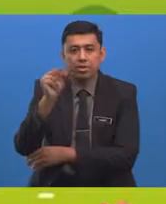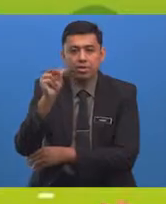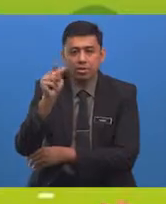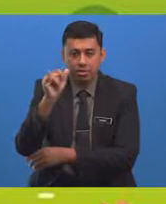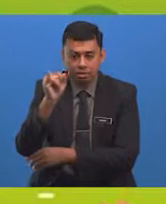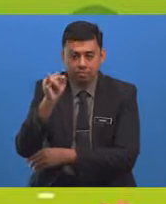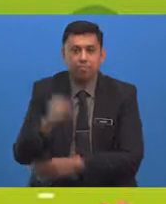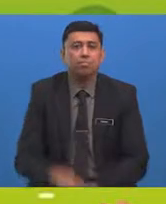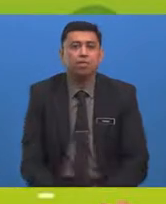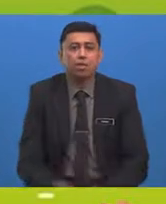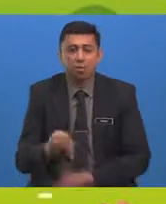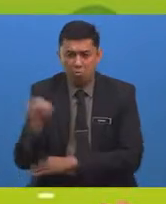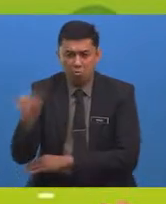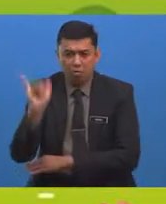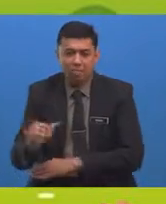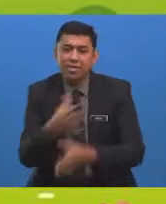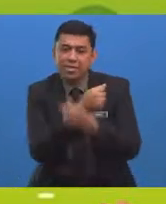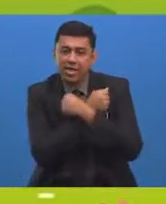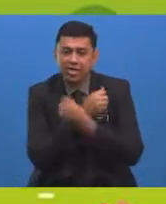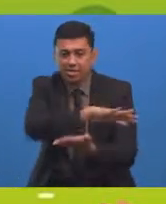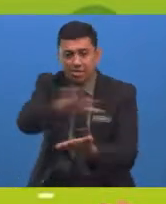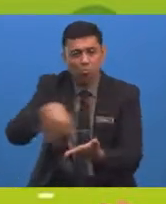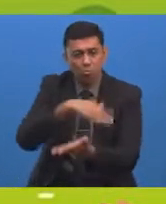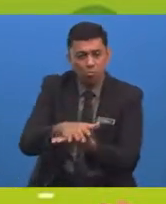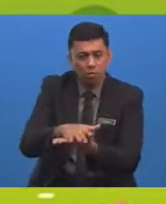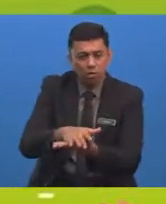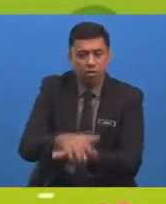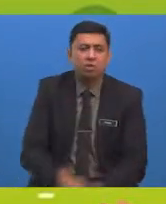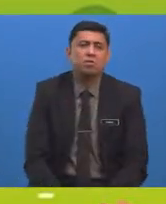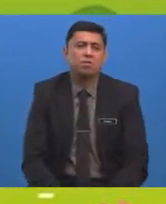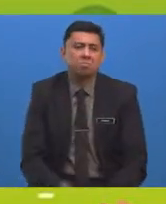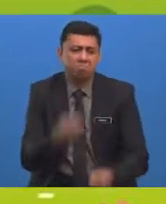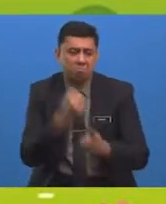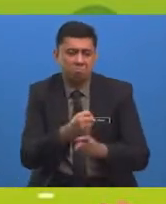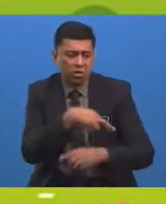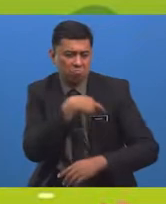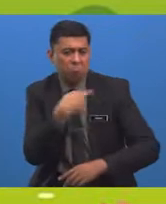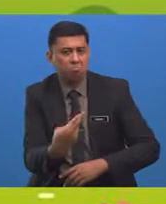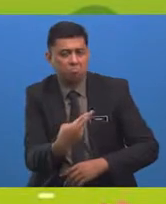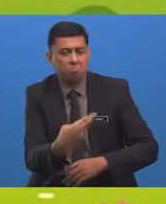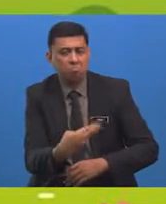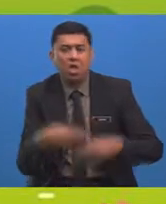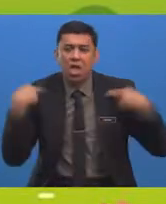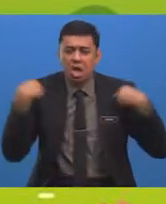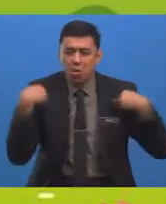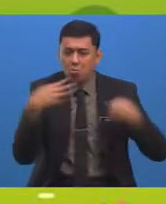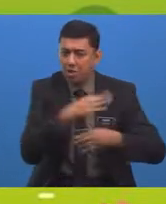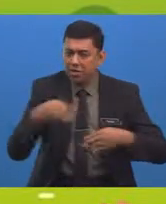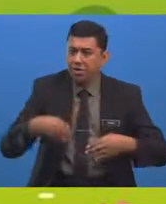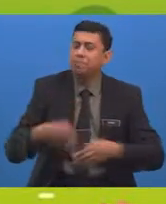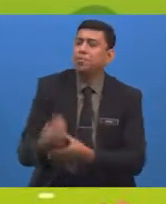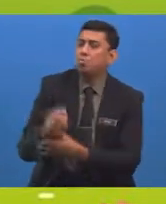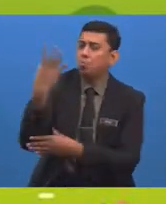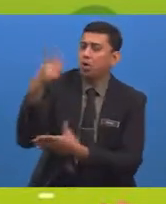Murid-murid yang cikgu sayangi sekalian Sungguh rugi jika spesies haiwan dan tumbuhan ini Terus